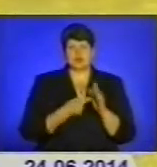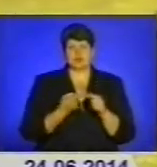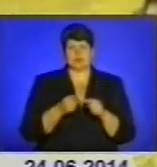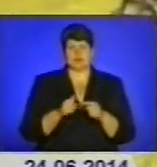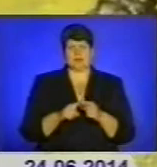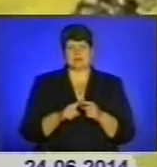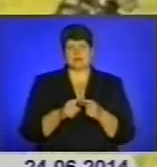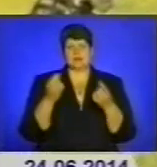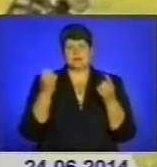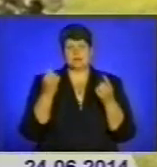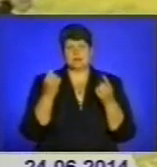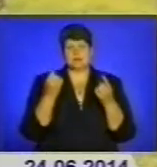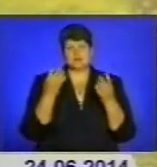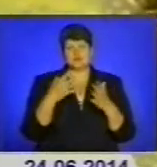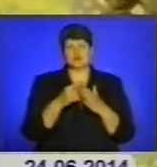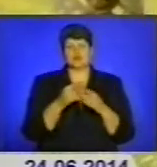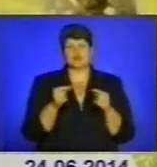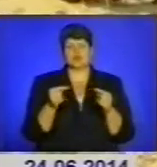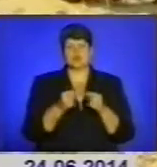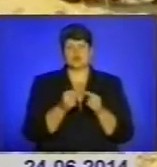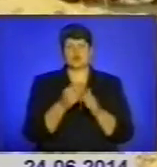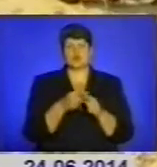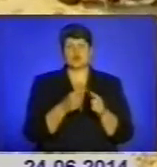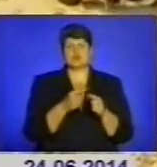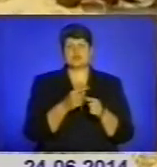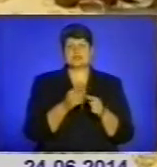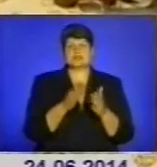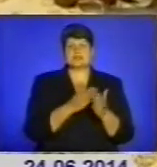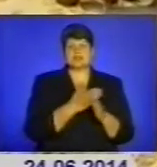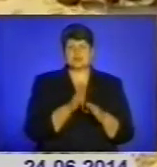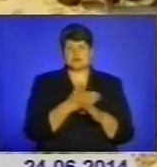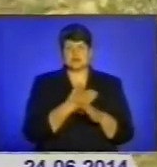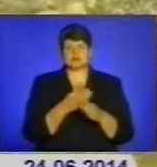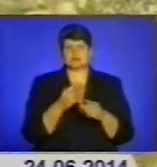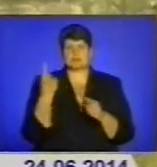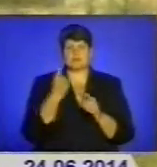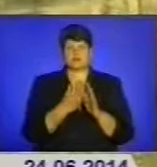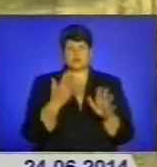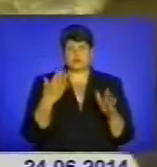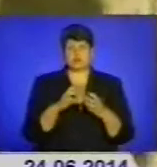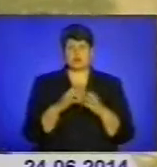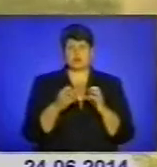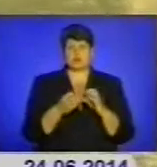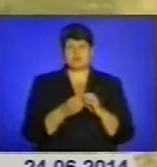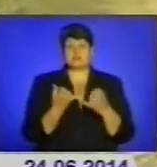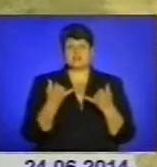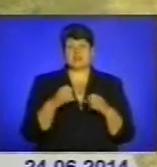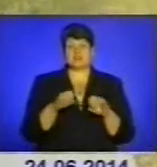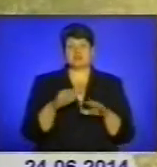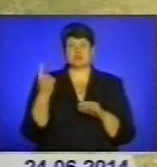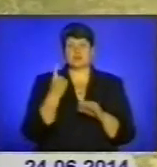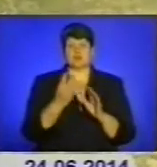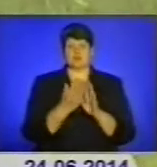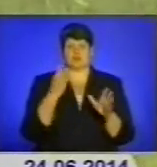Ми просто чітко розділили. Є першочергові проблеми, є другорядні проблеми. Ми зараз вирішуємо першочергові проблеми.